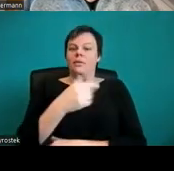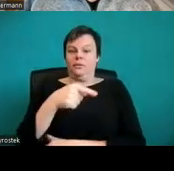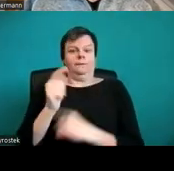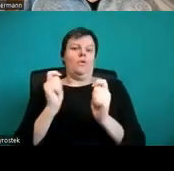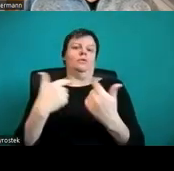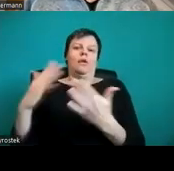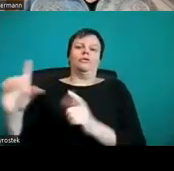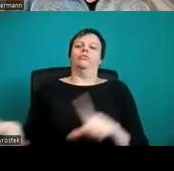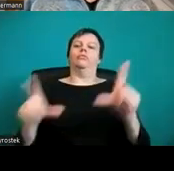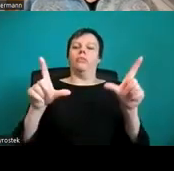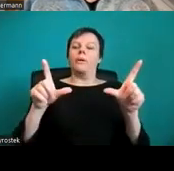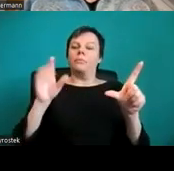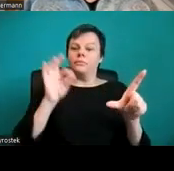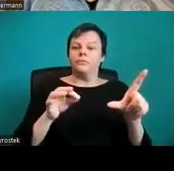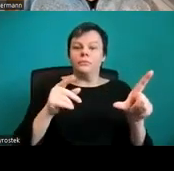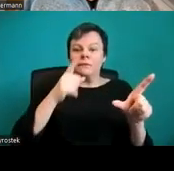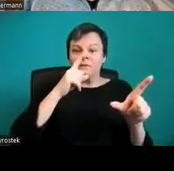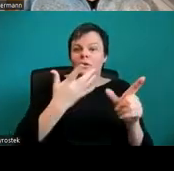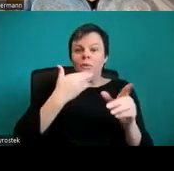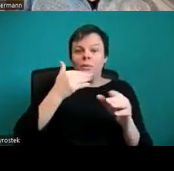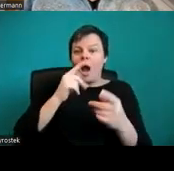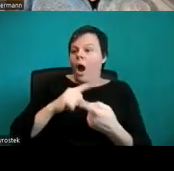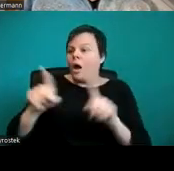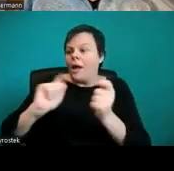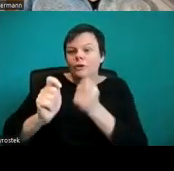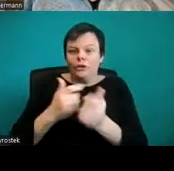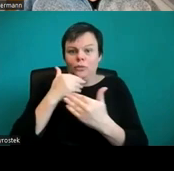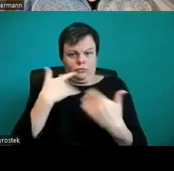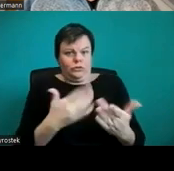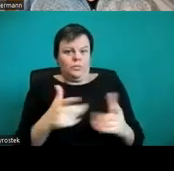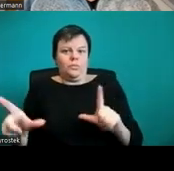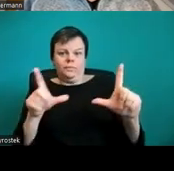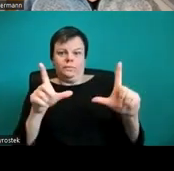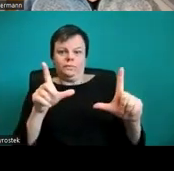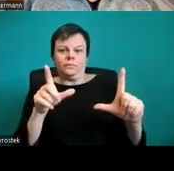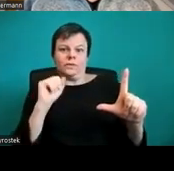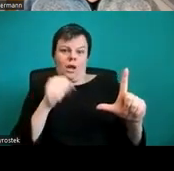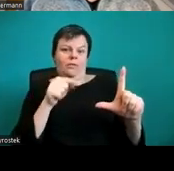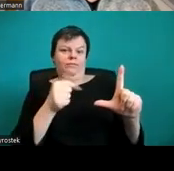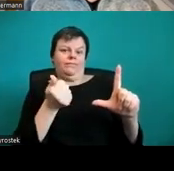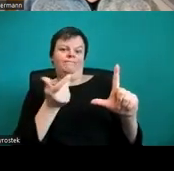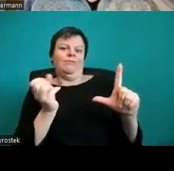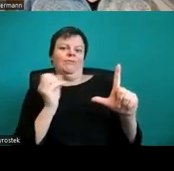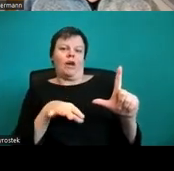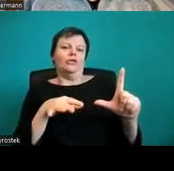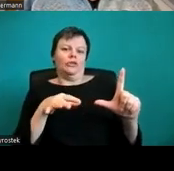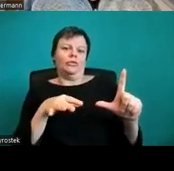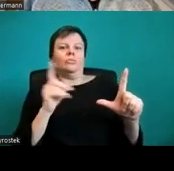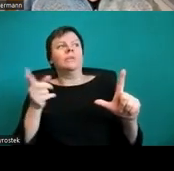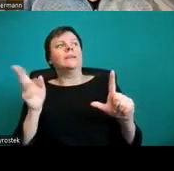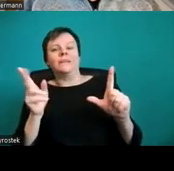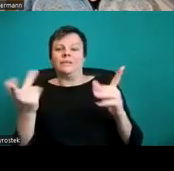falsch und richtig machen. Also zunächst einmal, auch wie bei Word, möchte ich darauf hinweisen,